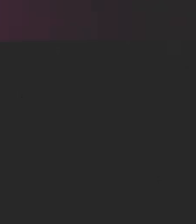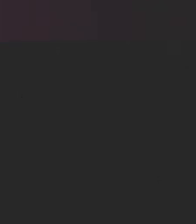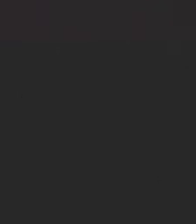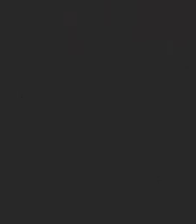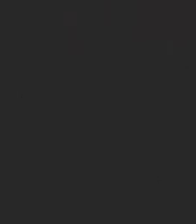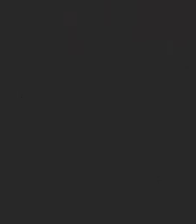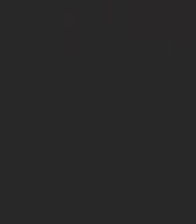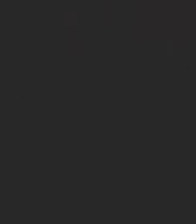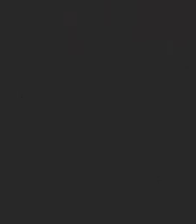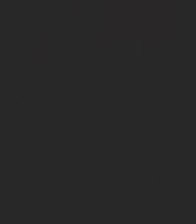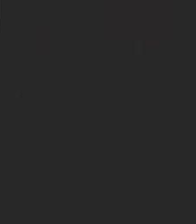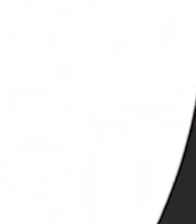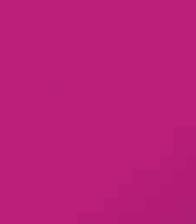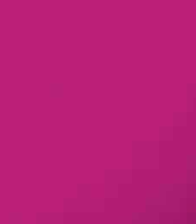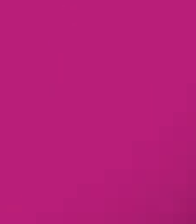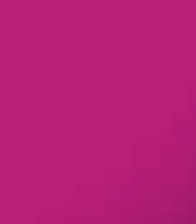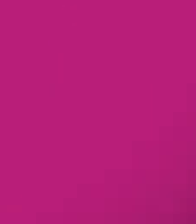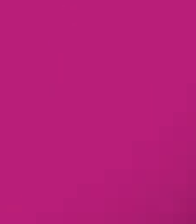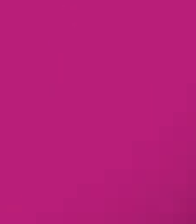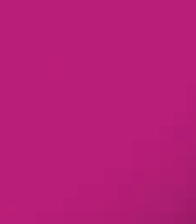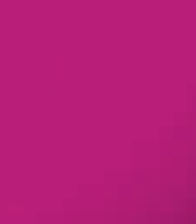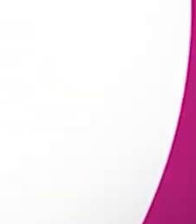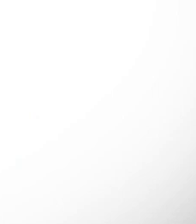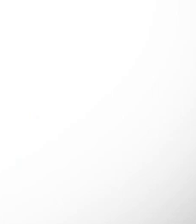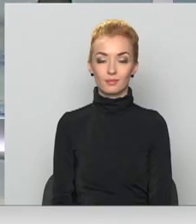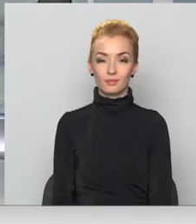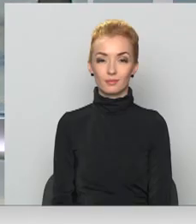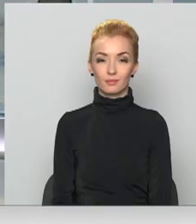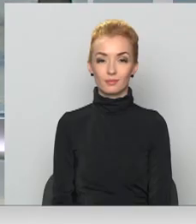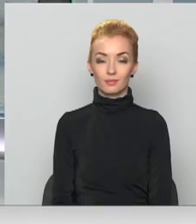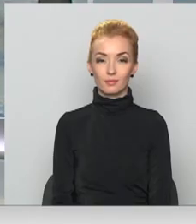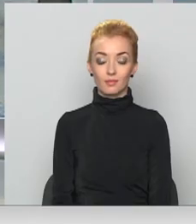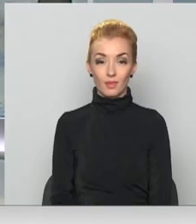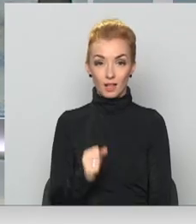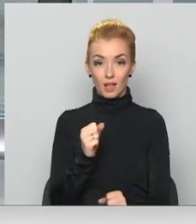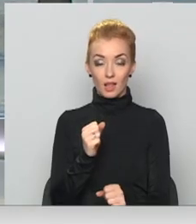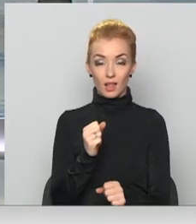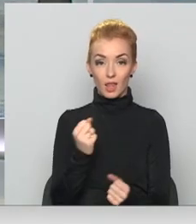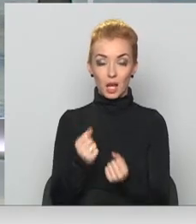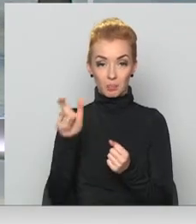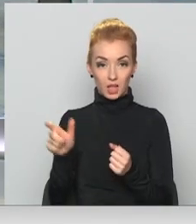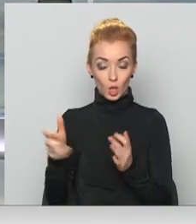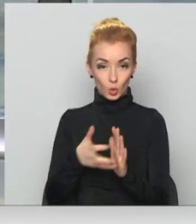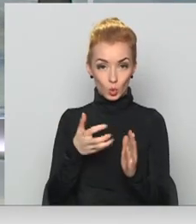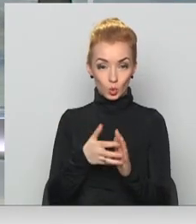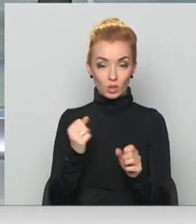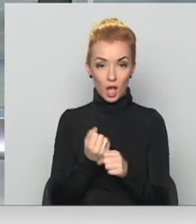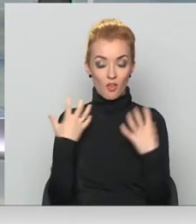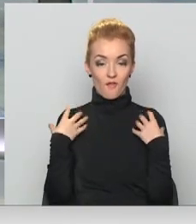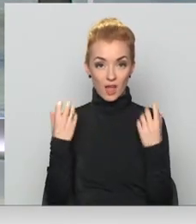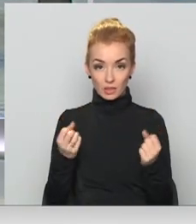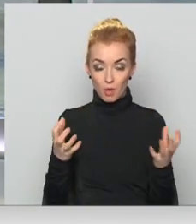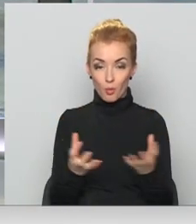Re! Viss ēters ir te! Darbinieku trūks ne tikai veselības aprūpes un